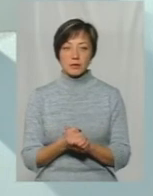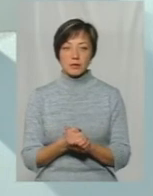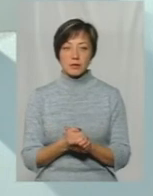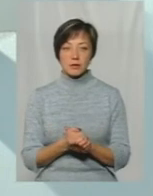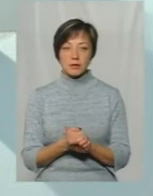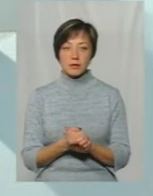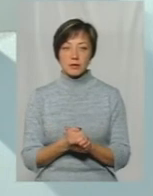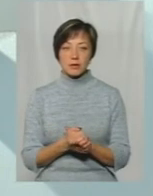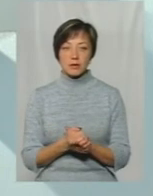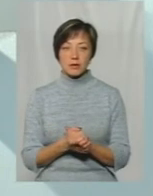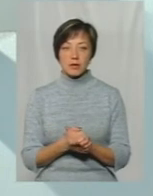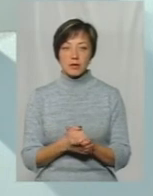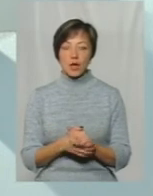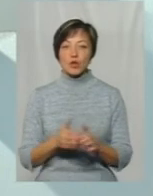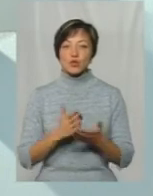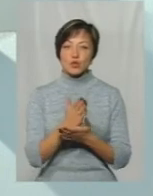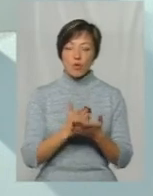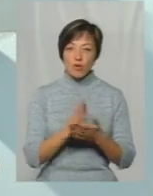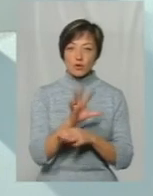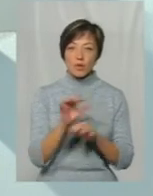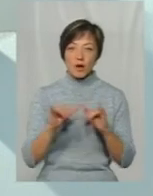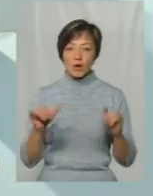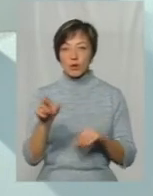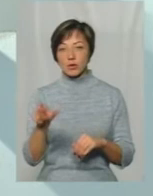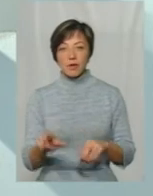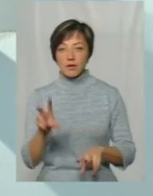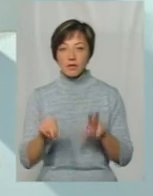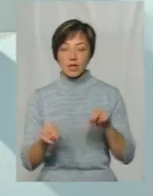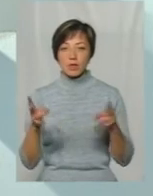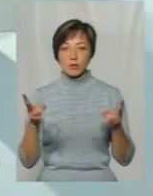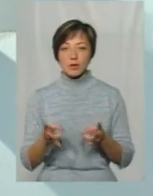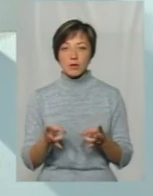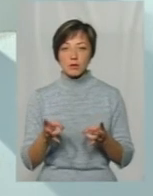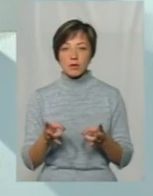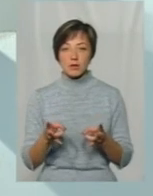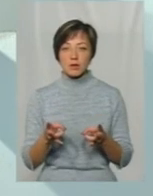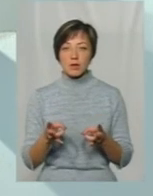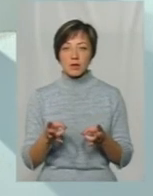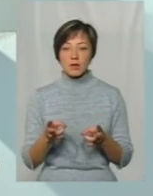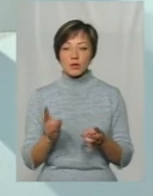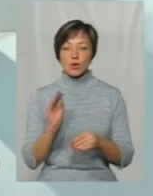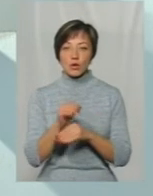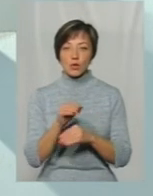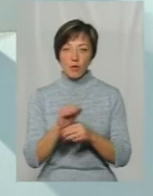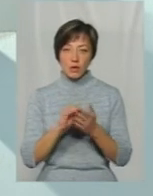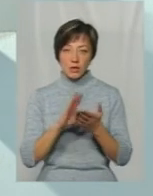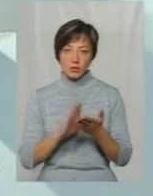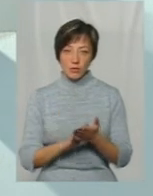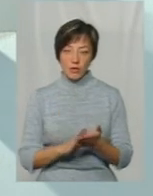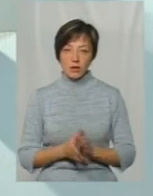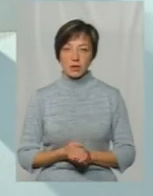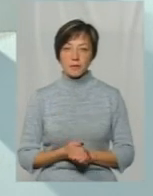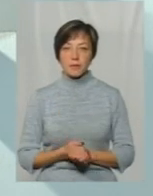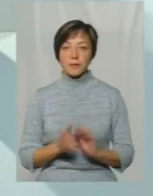службового особиківництва І людина не рахує за потрібне ще йти додатково її ставити на